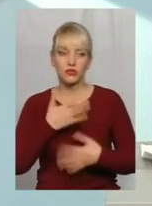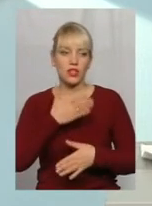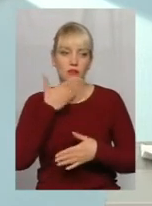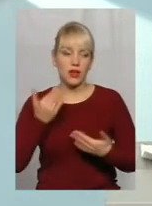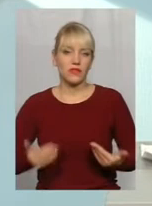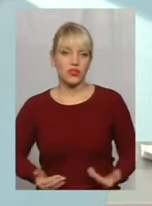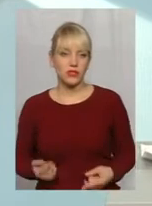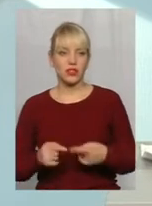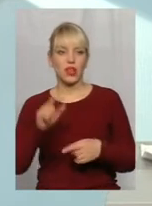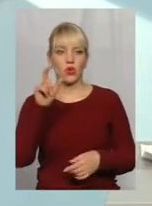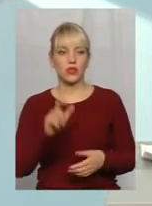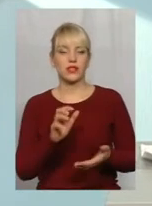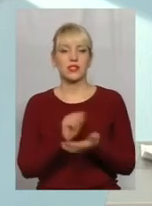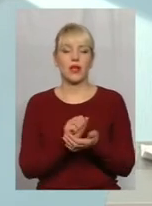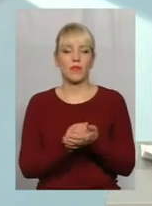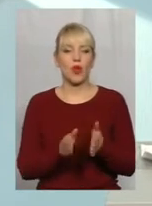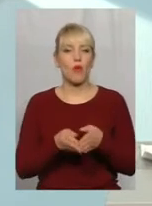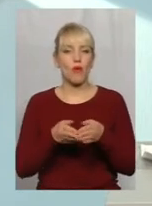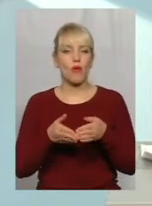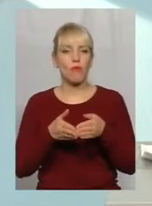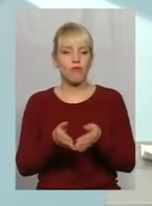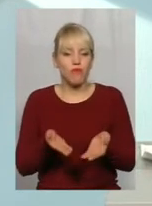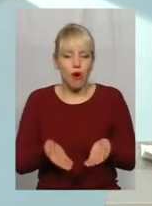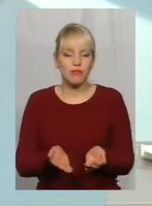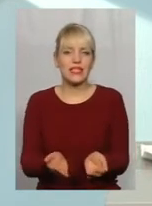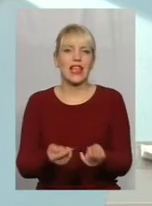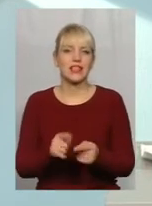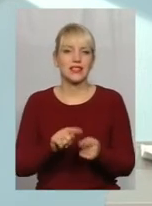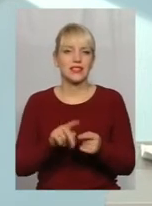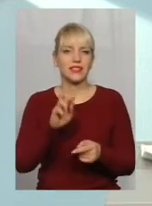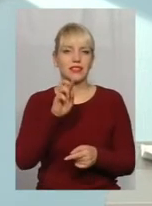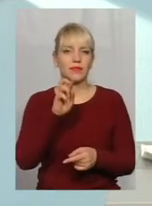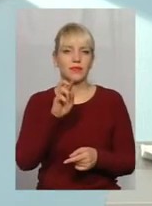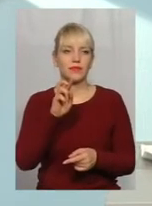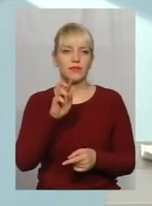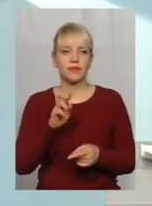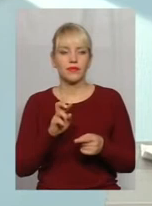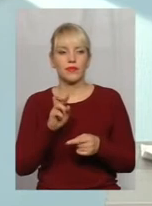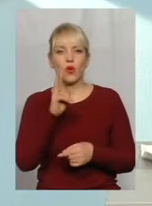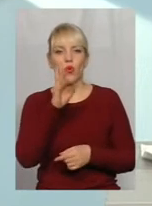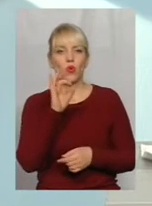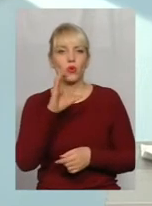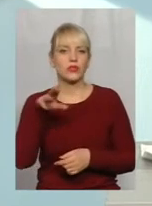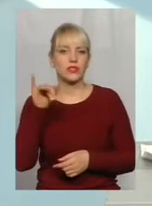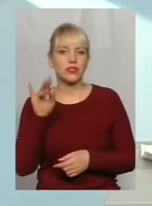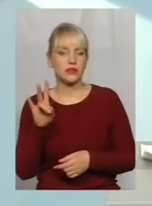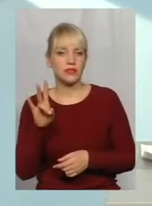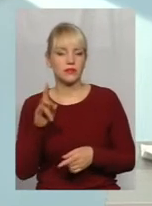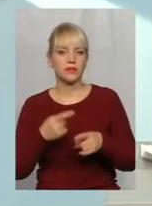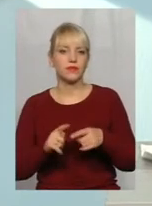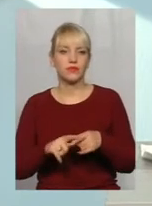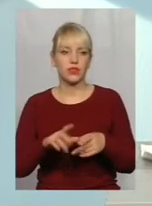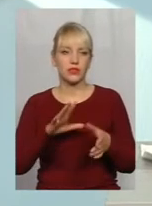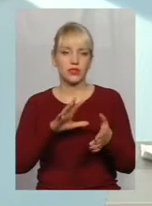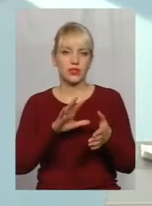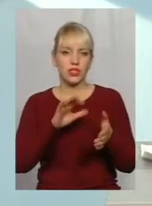вже вихали, ця людина займалася бобслієм, був членом збірної команди України, це Сергій Костін. Він з